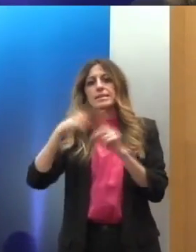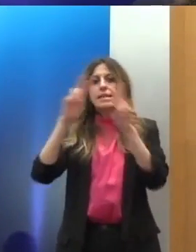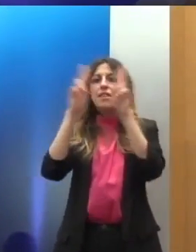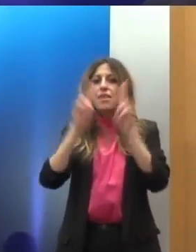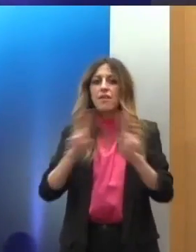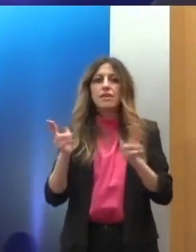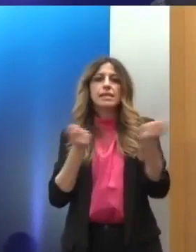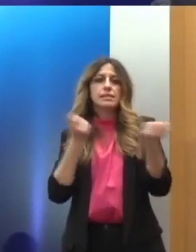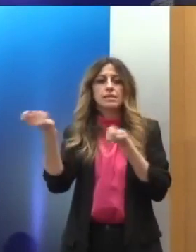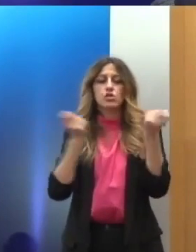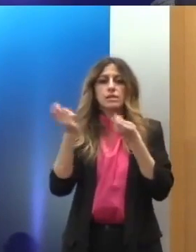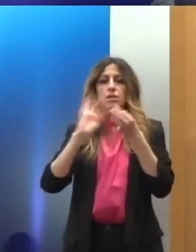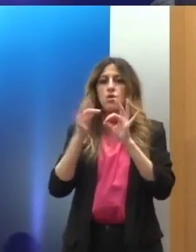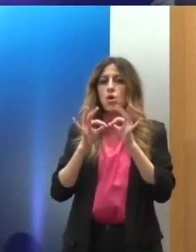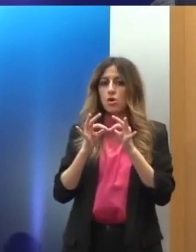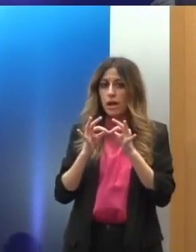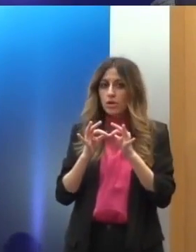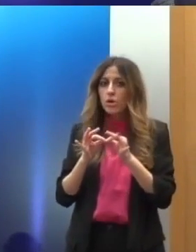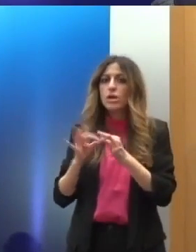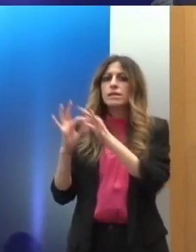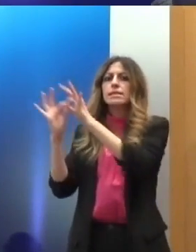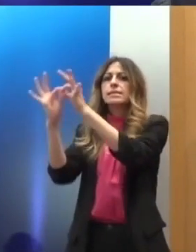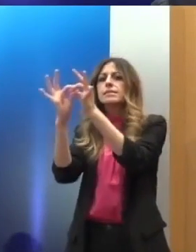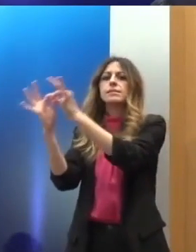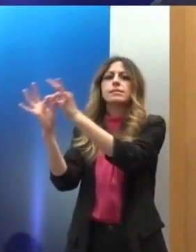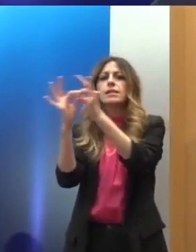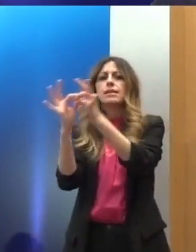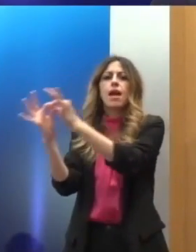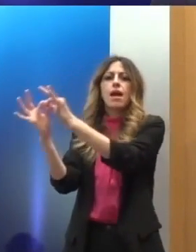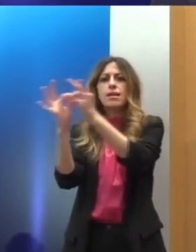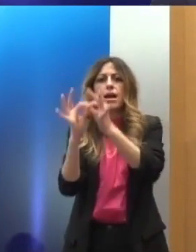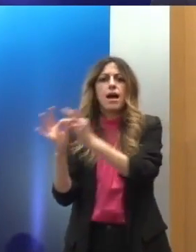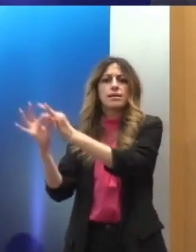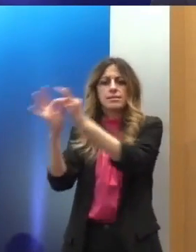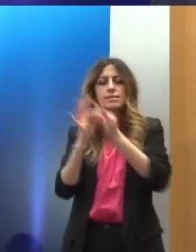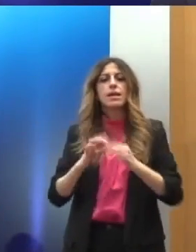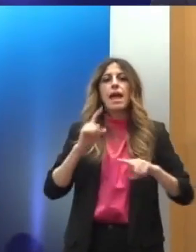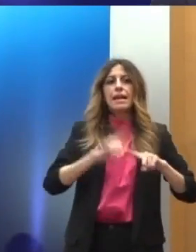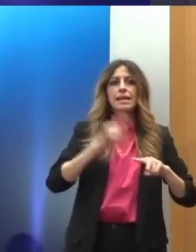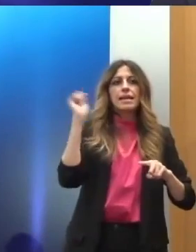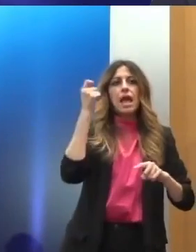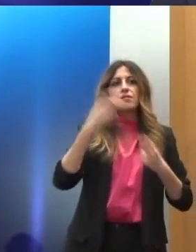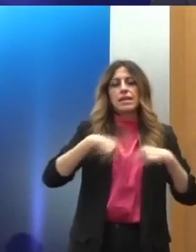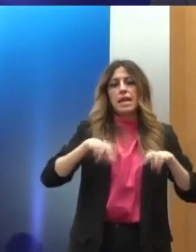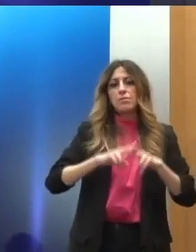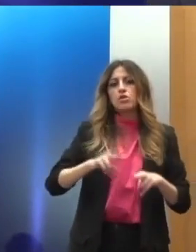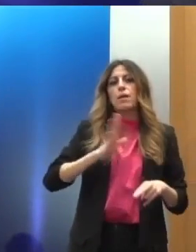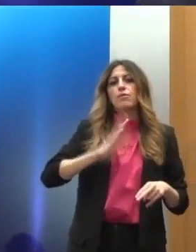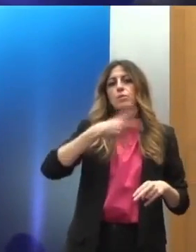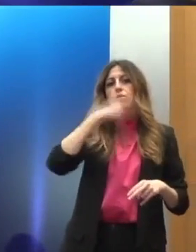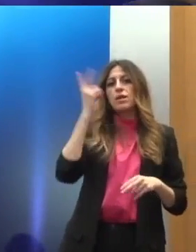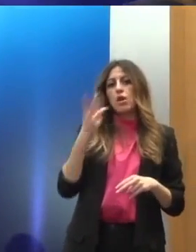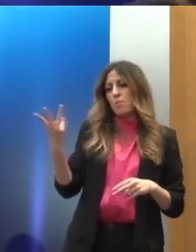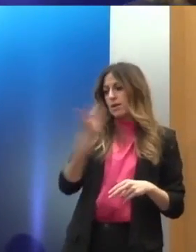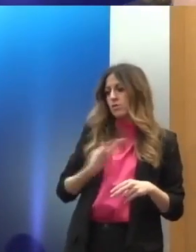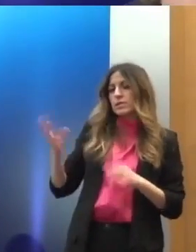Συντονιστικό Όργανο, συνεργάζονται πάρα πολύ στενά με την Ελληνική Εθνική Επιτροπή Ανθρωπίνων Δικαιωμάτων. Στο ΕΝΡΙ είμαστε